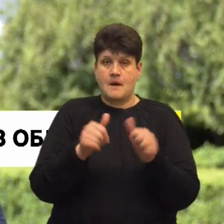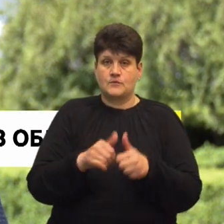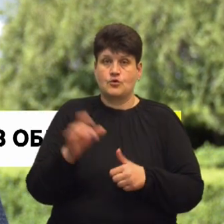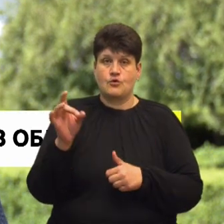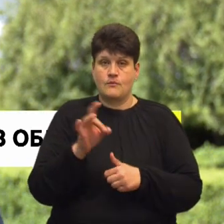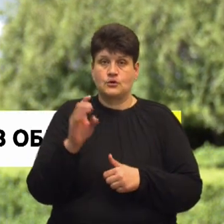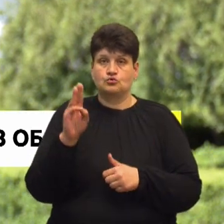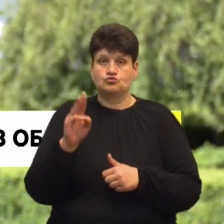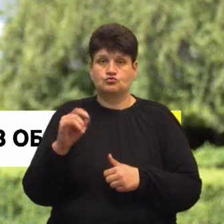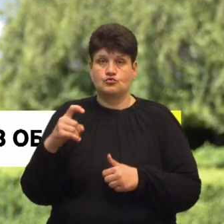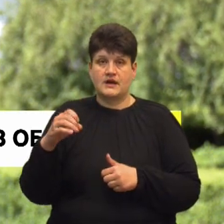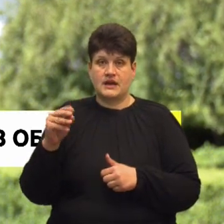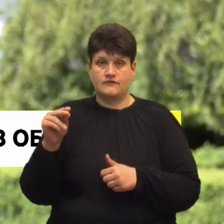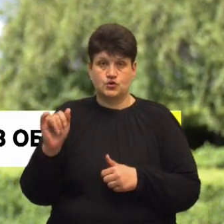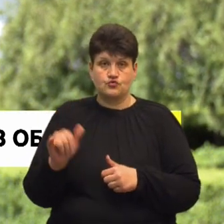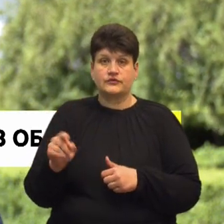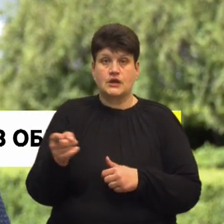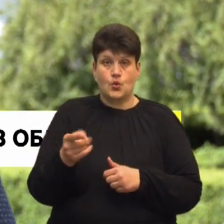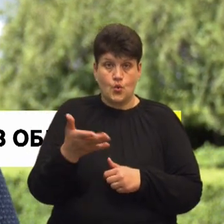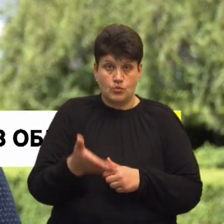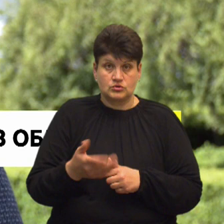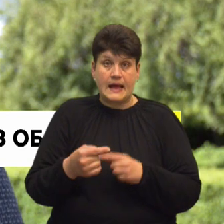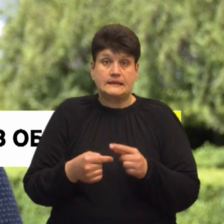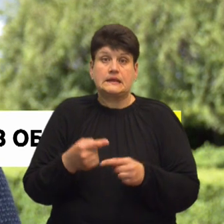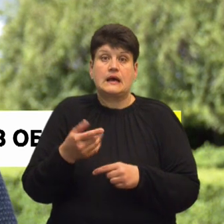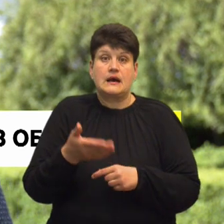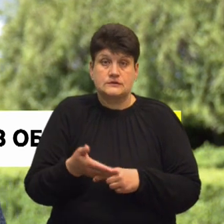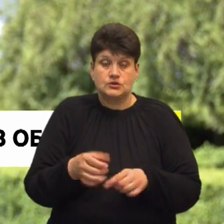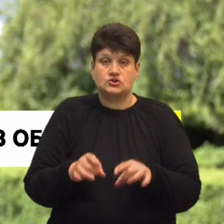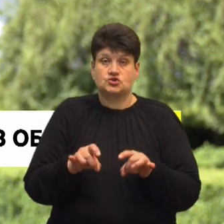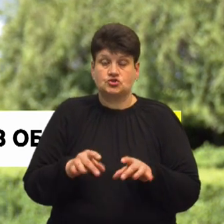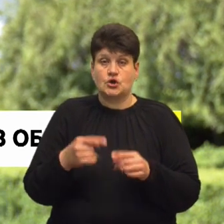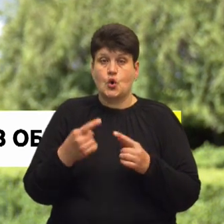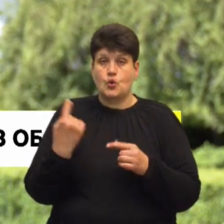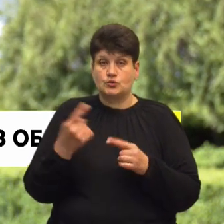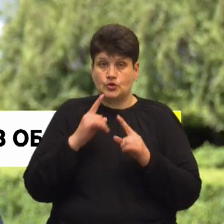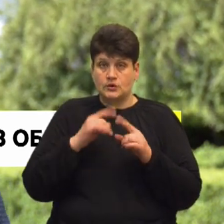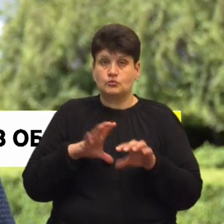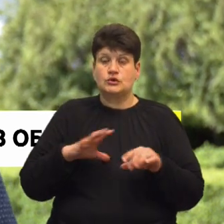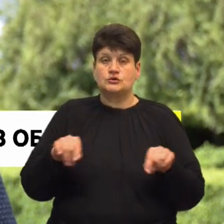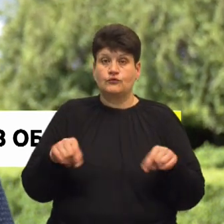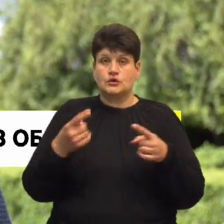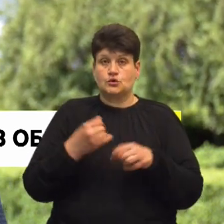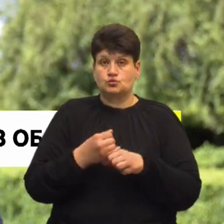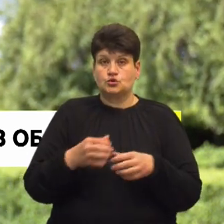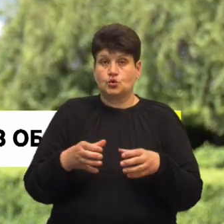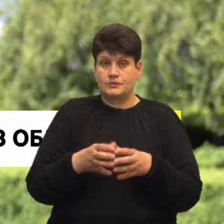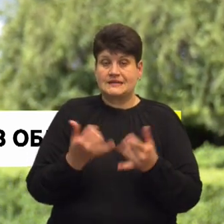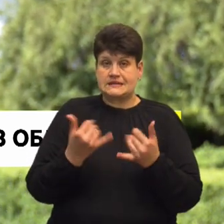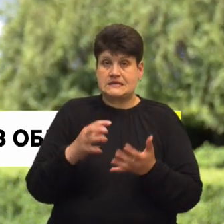Тернополі. Як наслідок рішення обласної ради була утворена робоча група, яка зараз займається